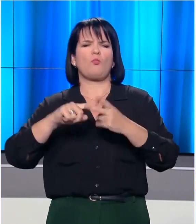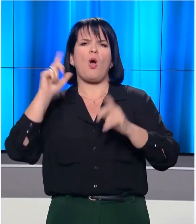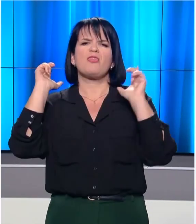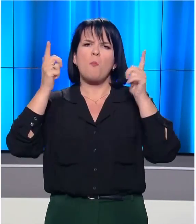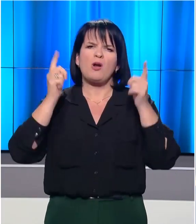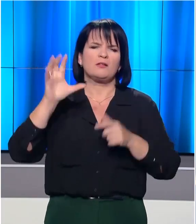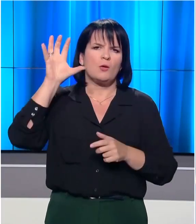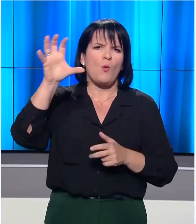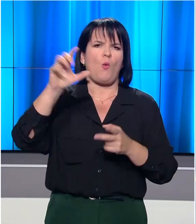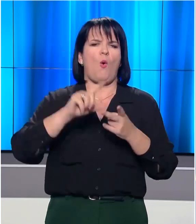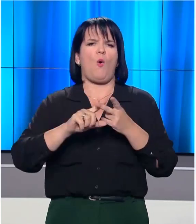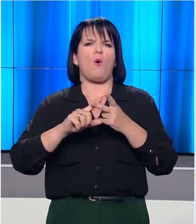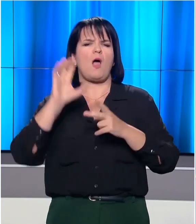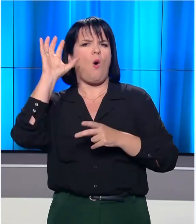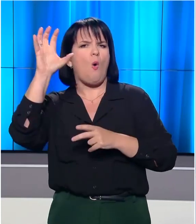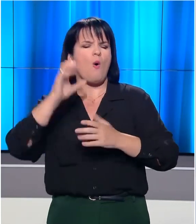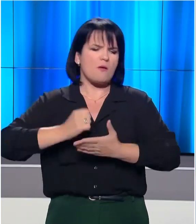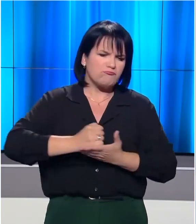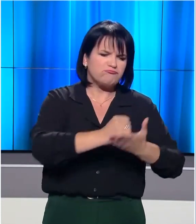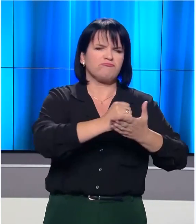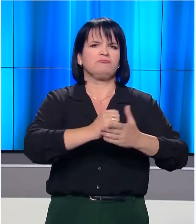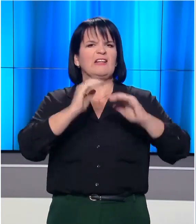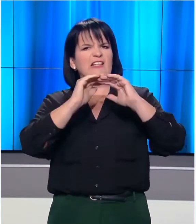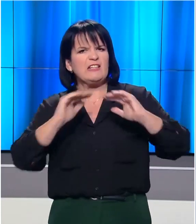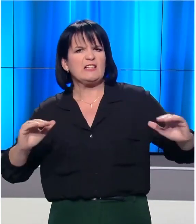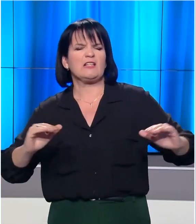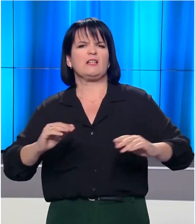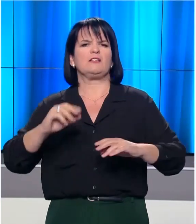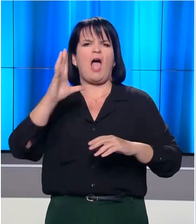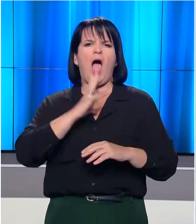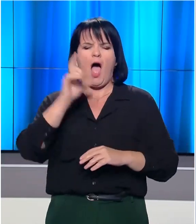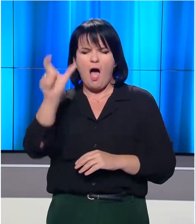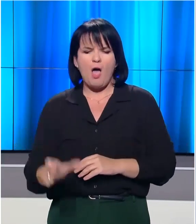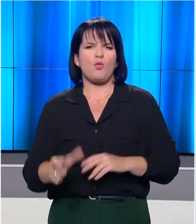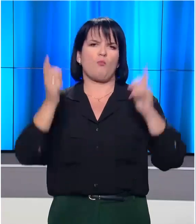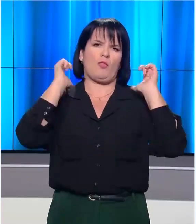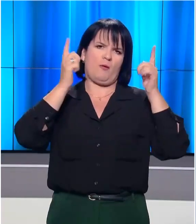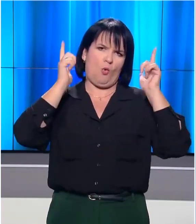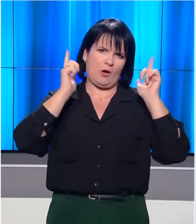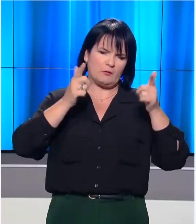δημοκρατική. Μια χώρα έτοιμη να υπερασπιστεί την ειρήνη, τον άνθρωπο, τη δημοκρατία.